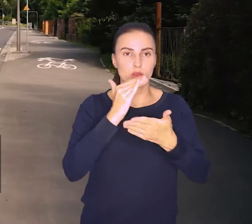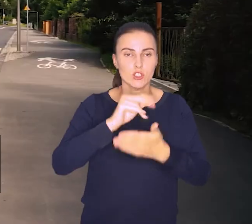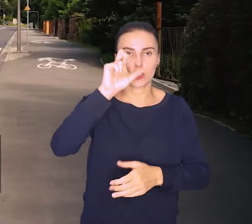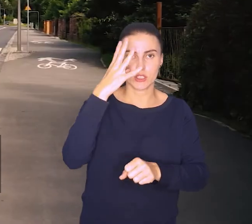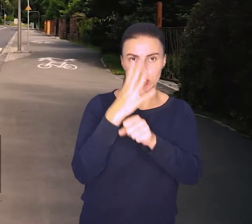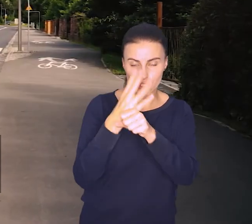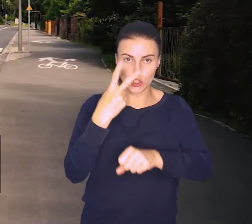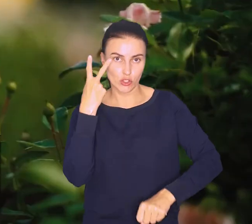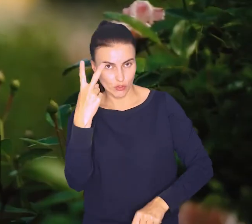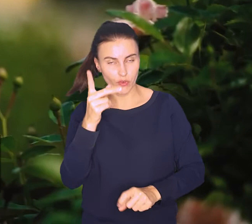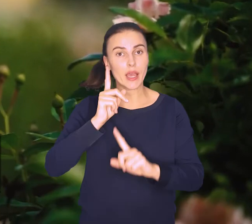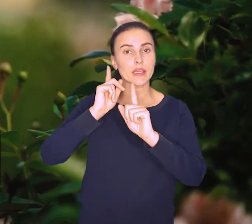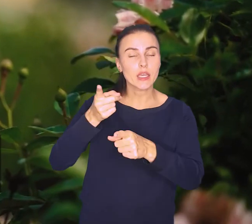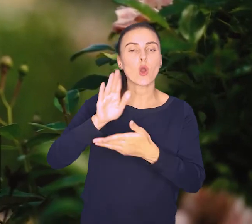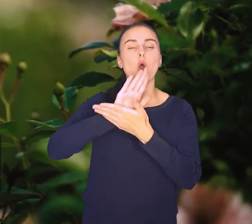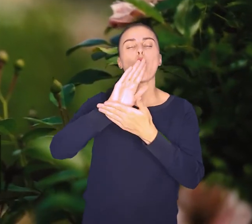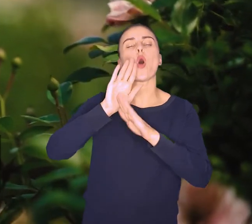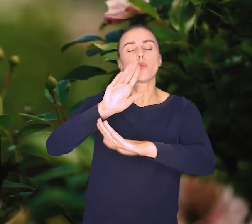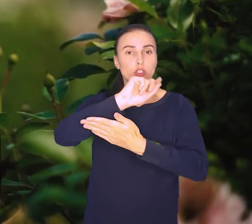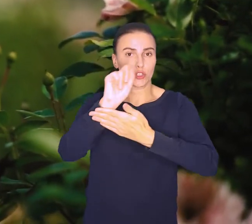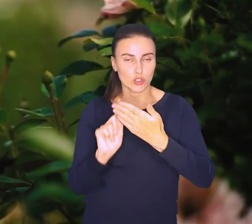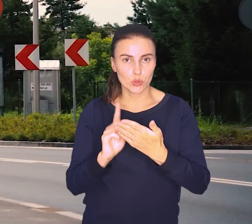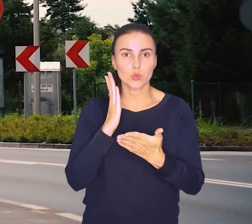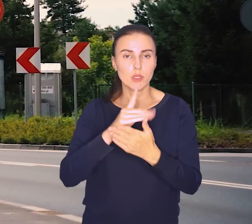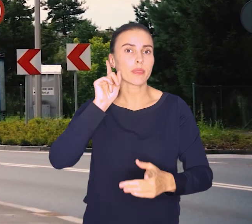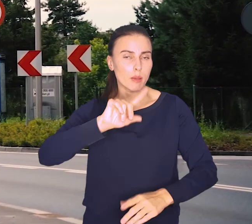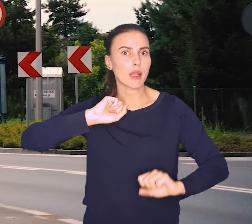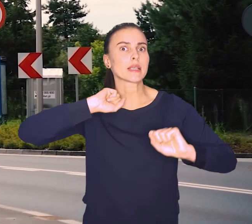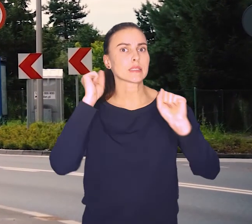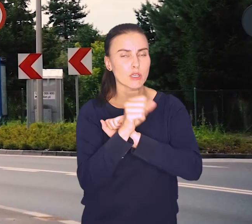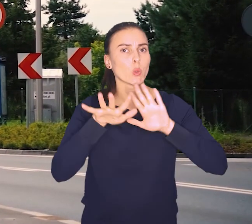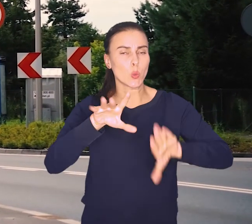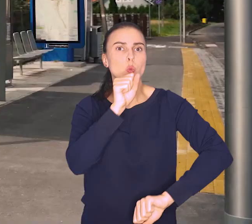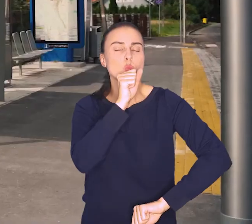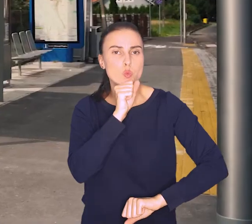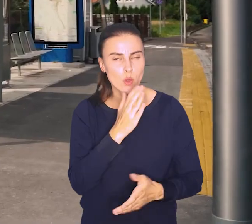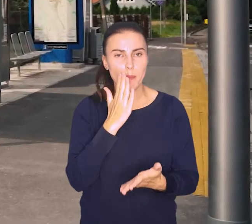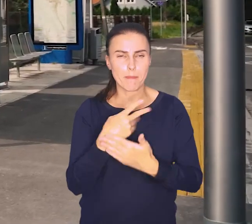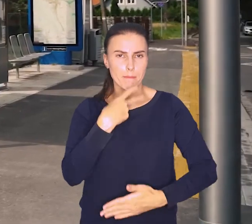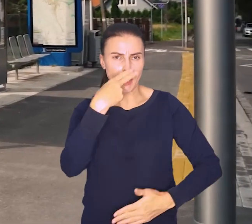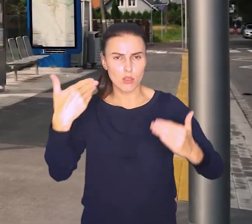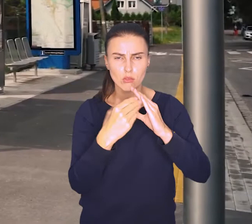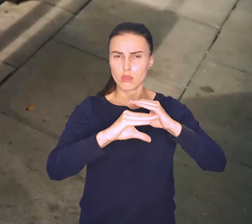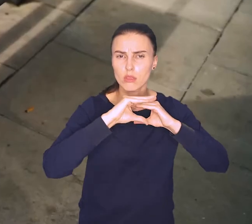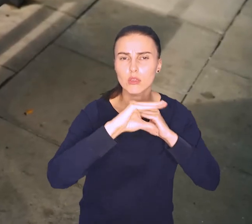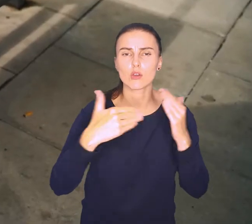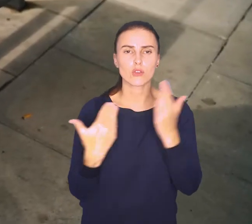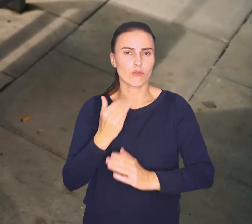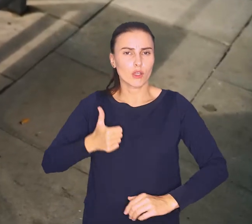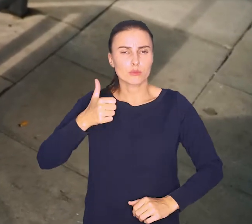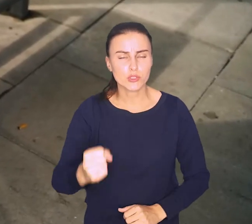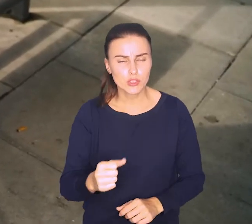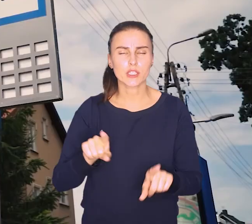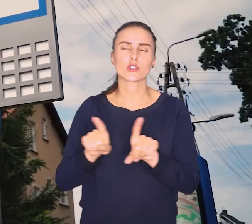342 w kierunku Obornik Śląskich. Zmieniło się naprawdę dużo. Patrząc na nową nawierzchnię, nowe